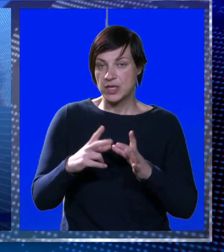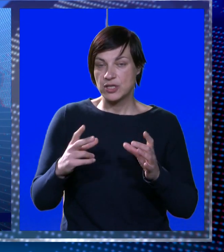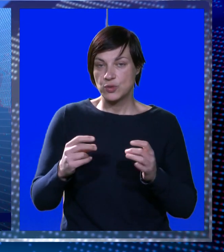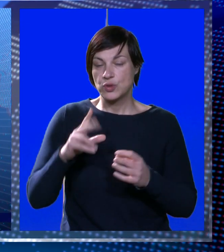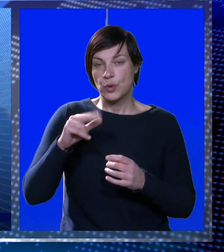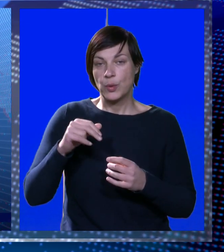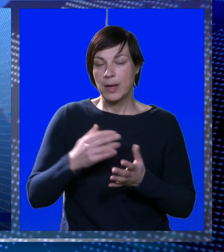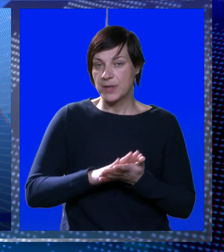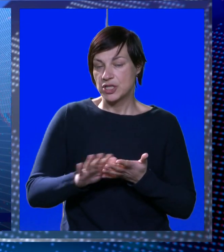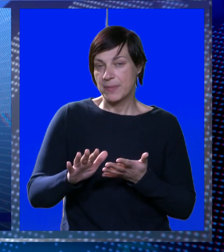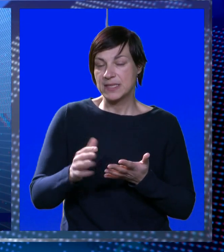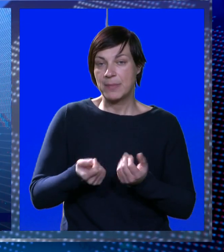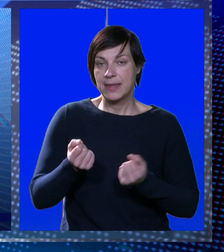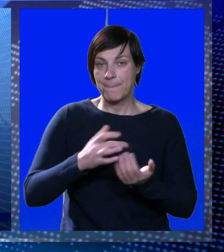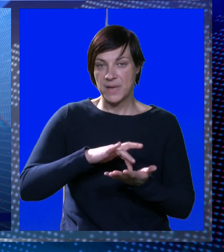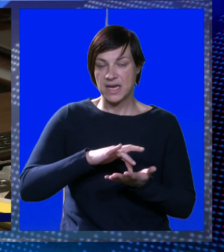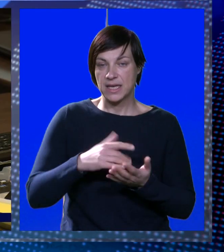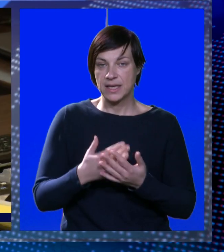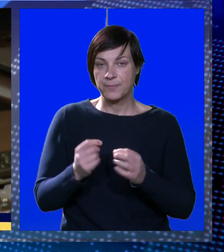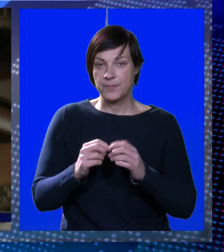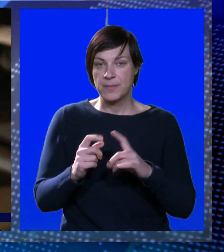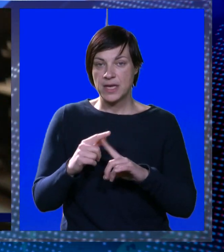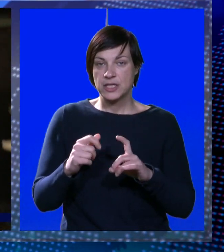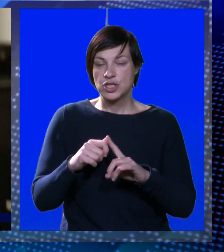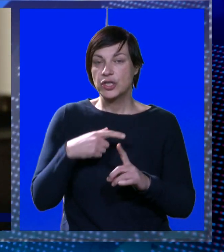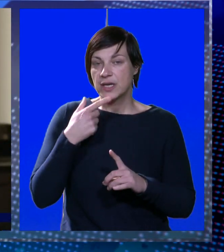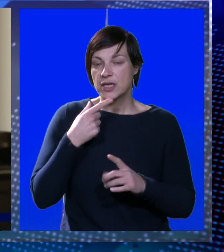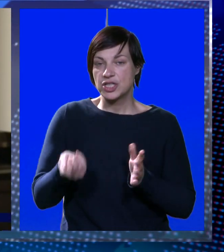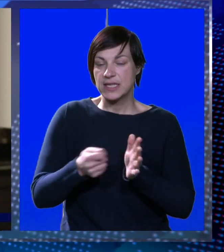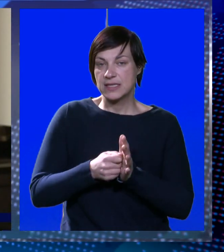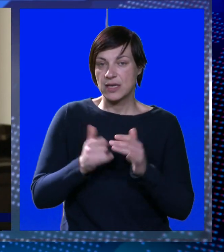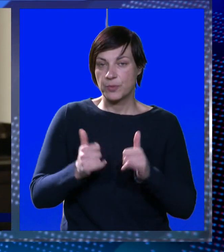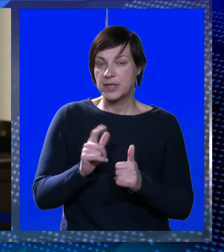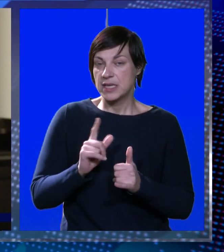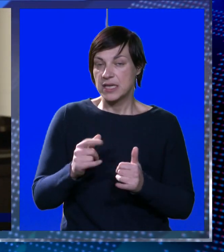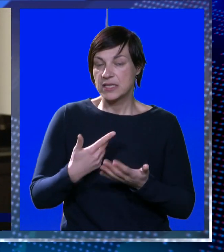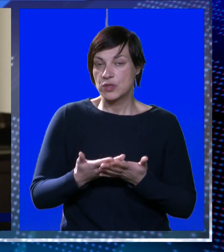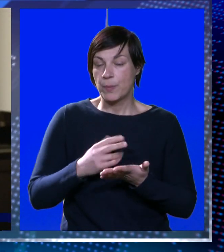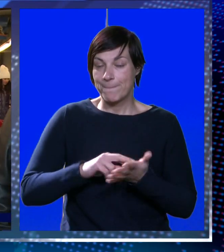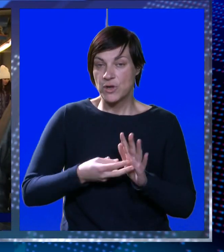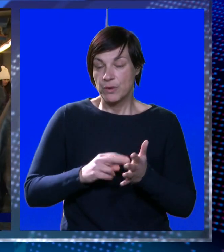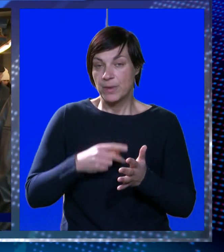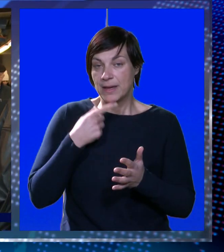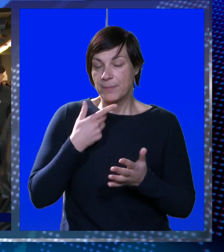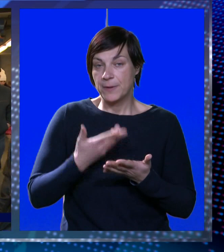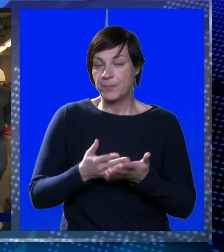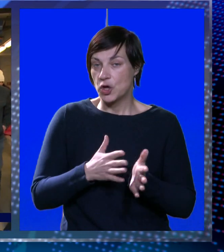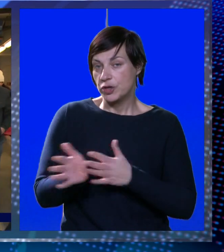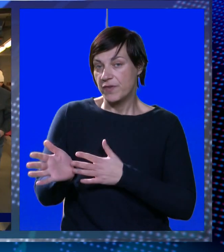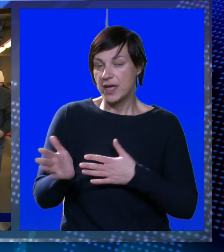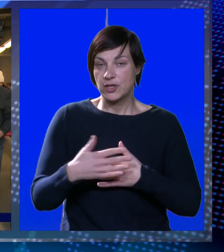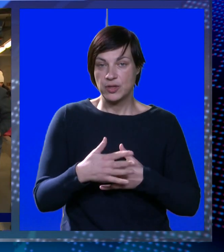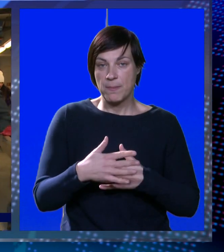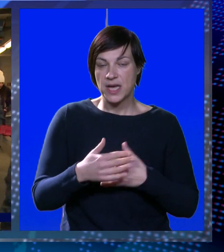treću zonu, ima ćemo se zaparkirati. Berč odporučuje kako joj se zakupci do sad nisu obratili s problemima poput onogo